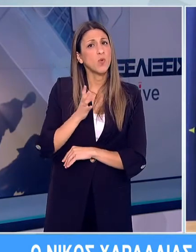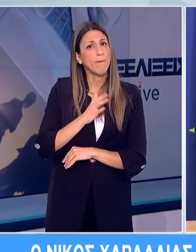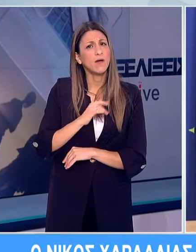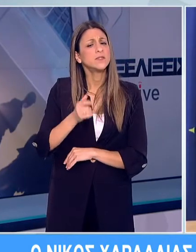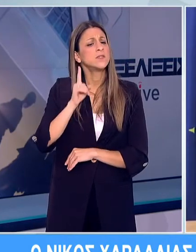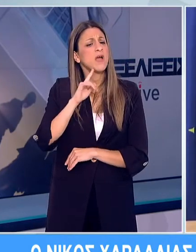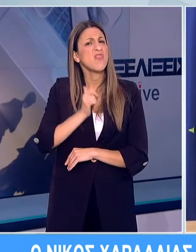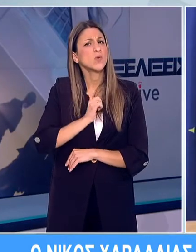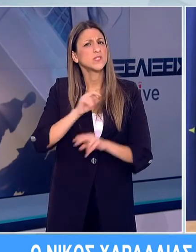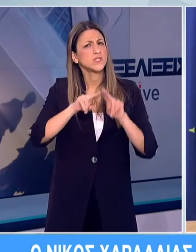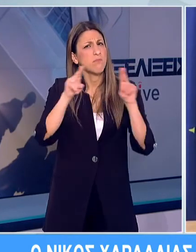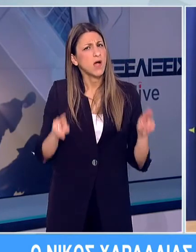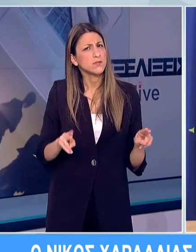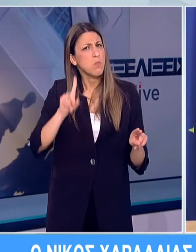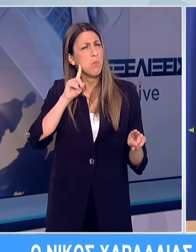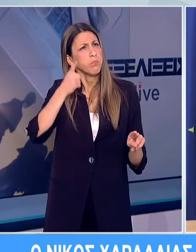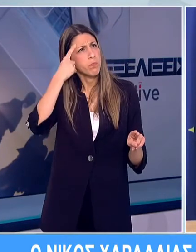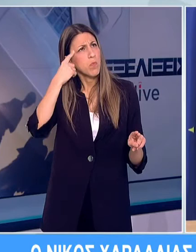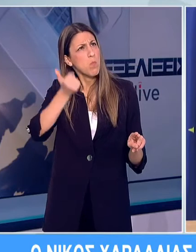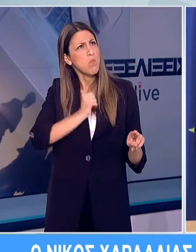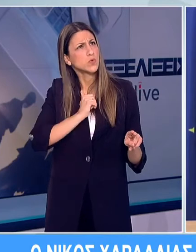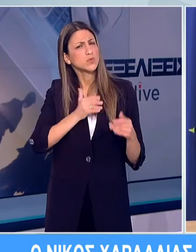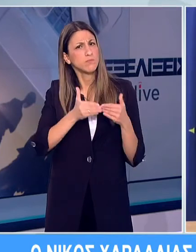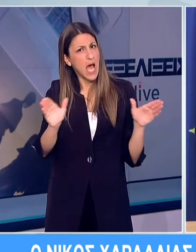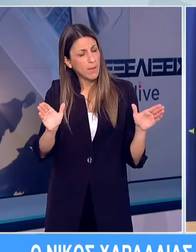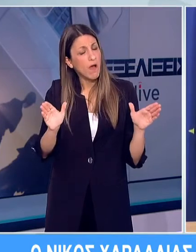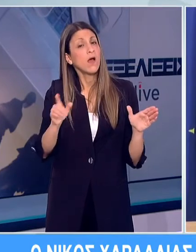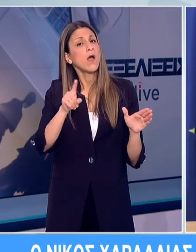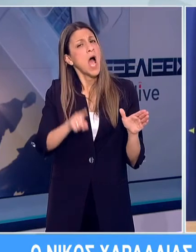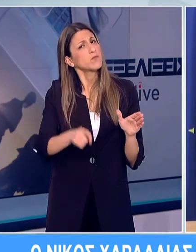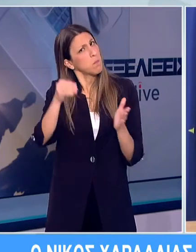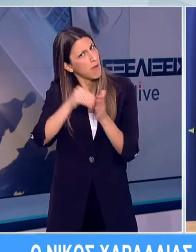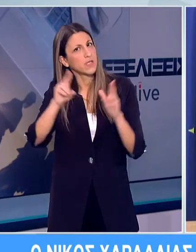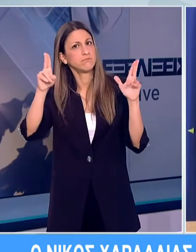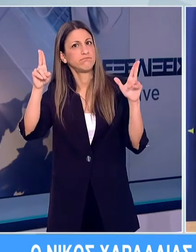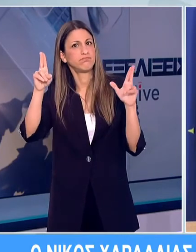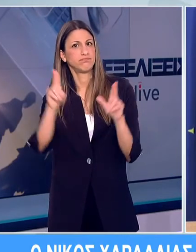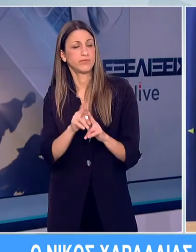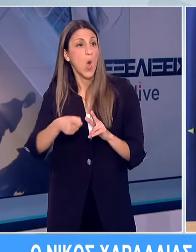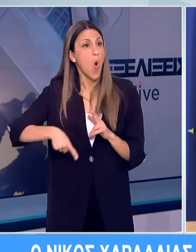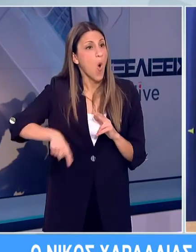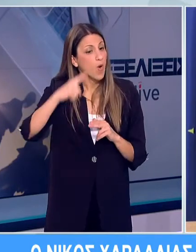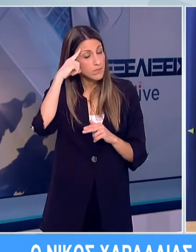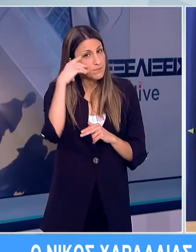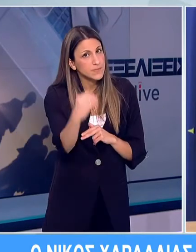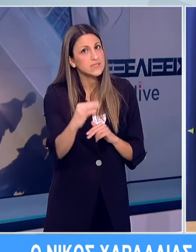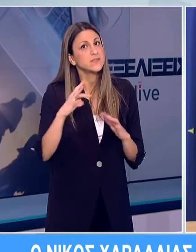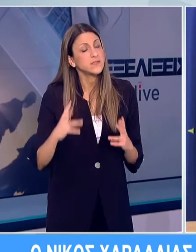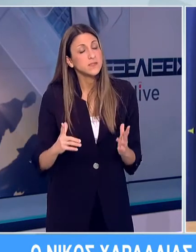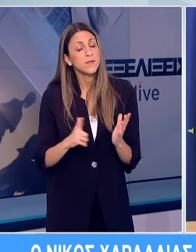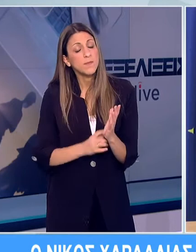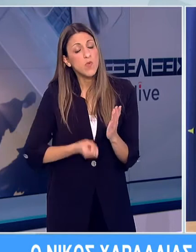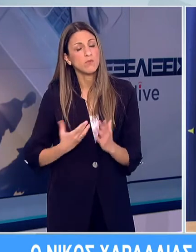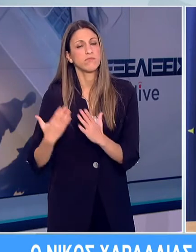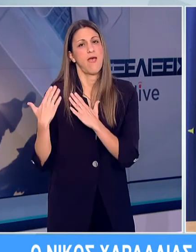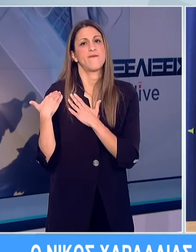Νομίζω ότι η εικόνα είναι τελείως διαφορετική. Αντιλαμβάνονται όλοι οι Έλληνες, αντιλαμβάνονται και εκείνοι που